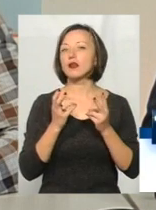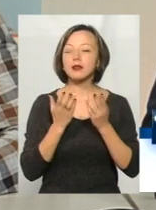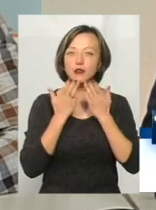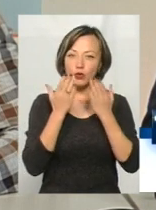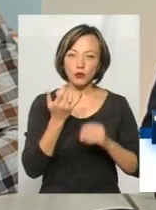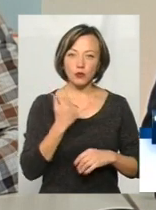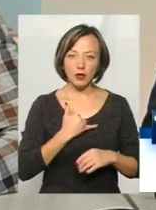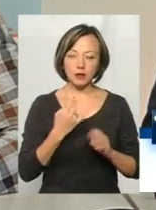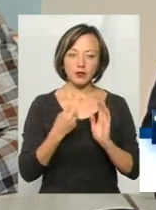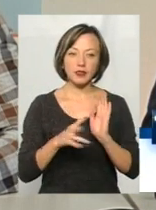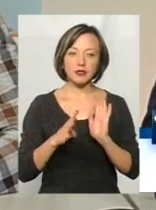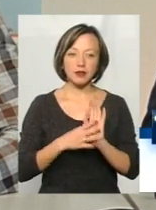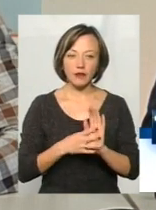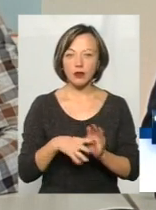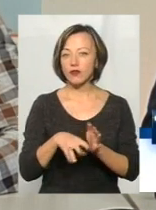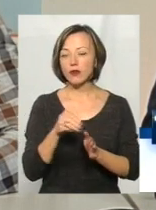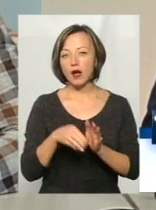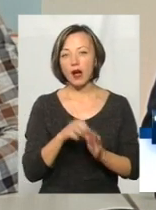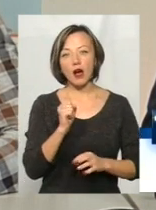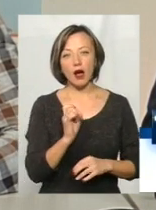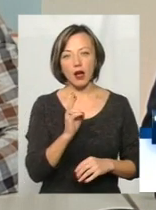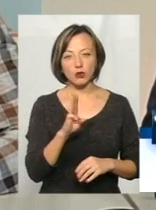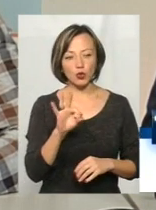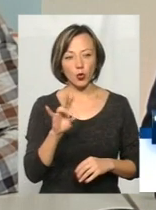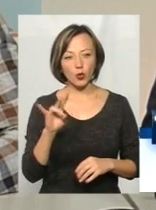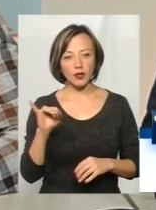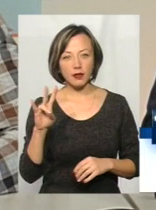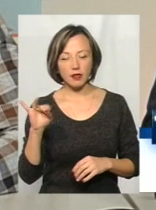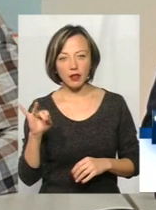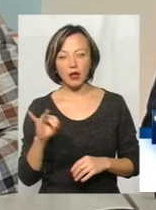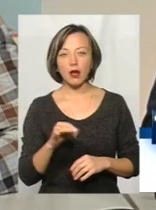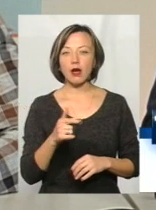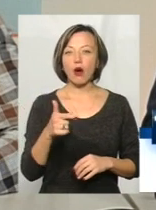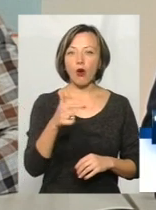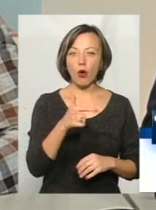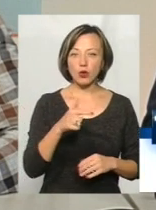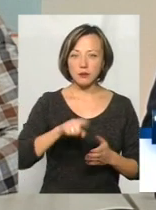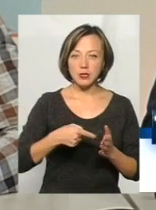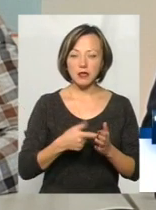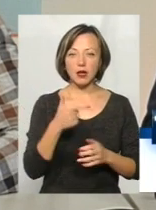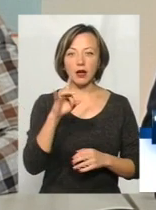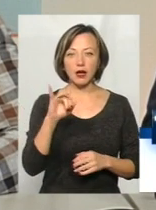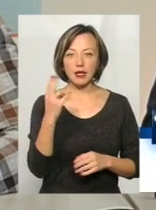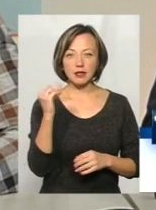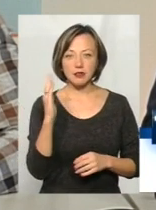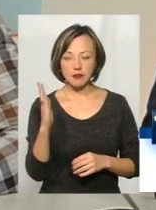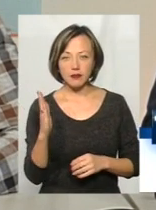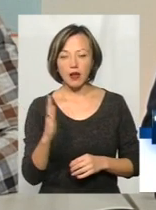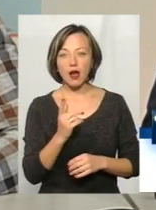нас 29 відбудуться вибори в Антонінській селищній, Городоцький міський, Грицівський селищній,